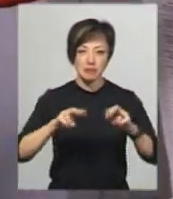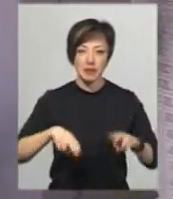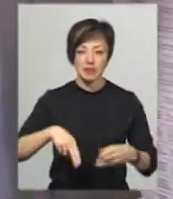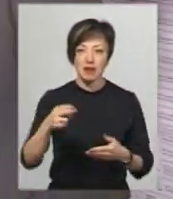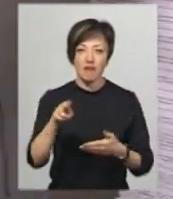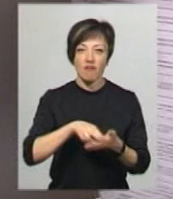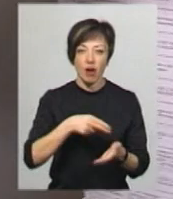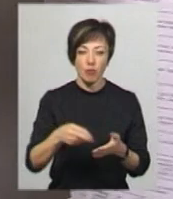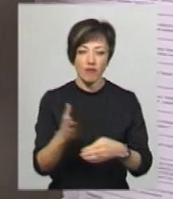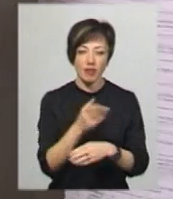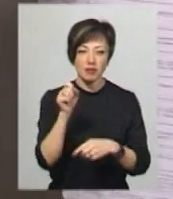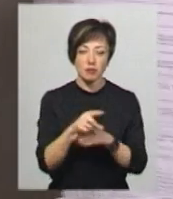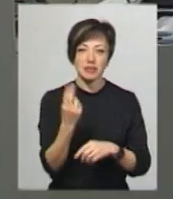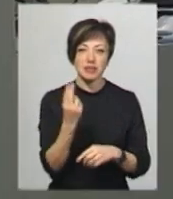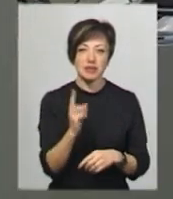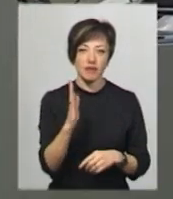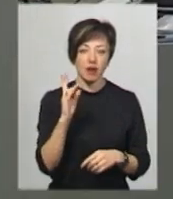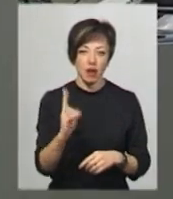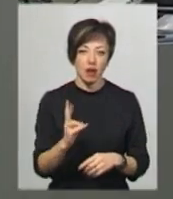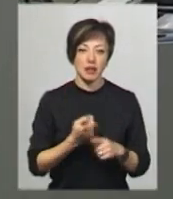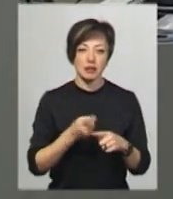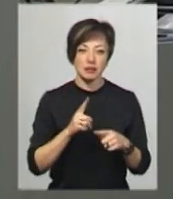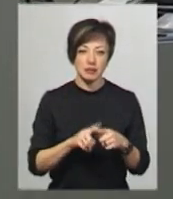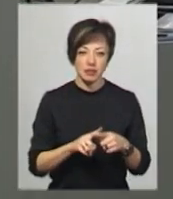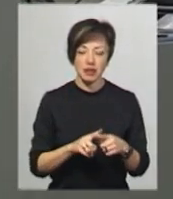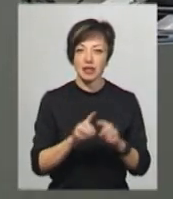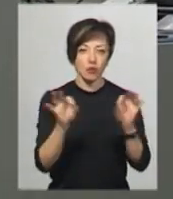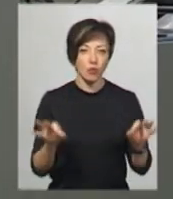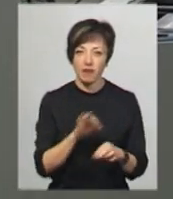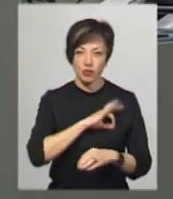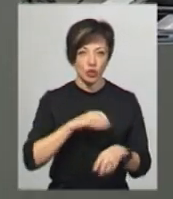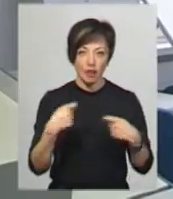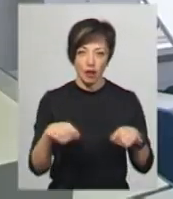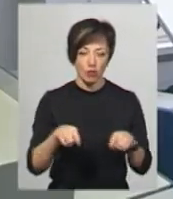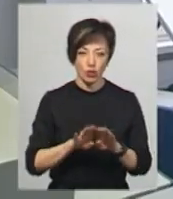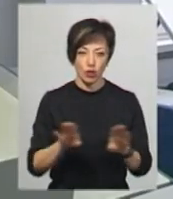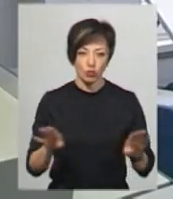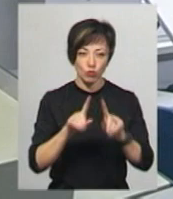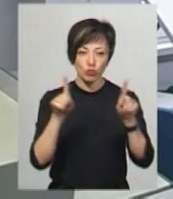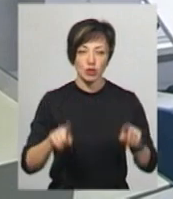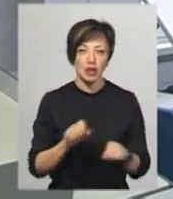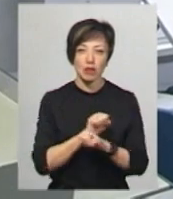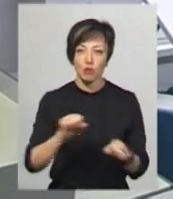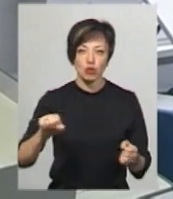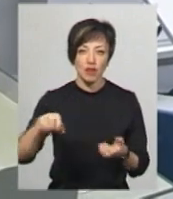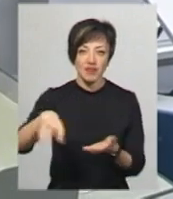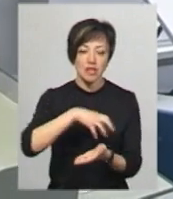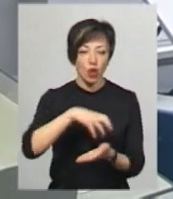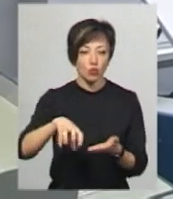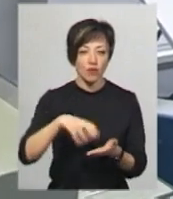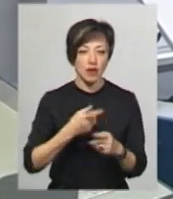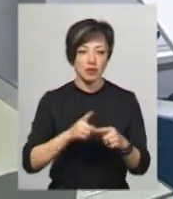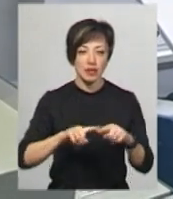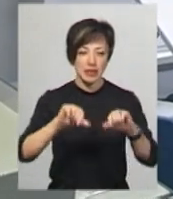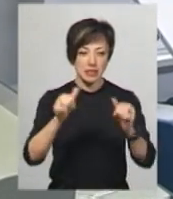яку виготовили на замовлення ЦВК. Її недебільше не використовують та не продають. Бюлетень не можна відсканувати, адже у його